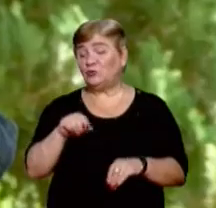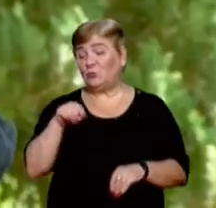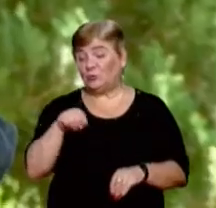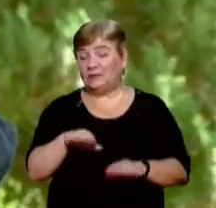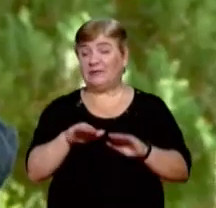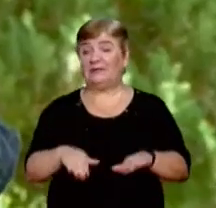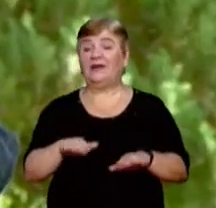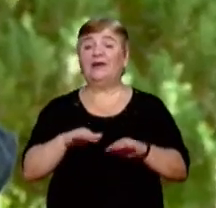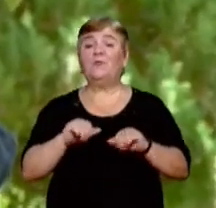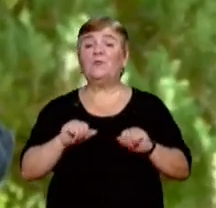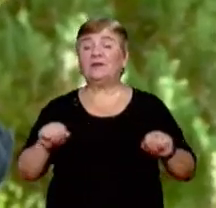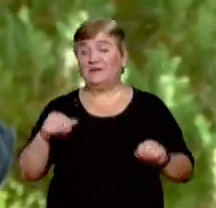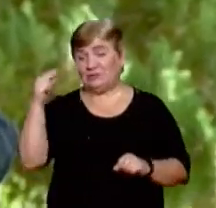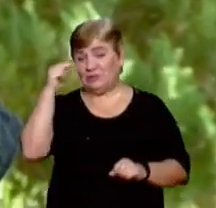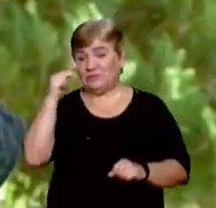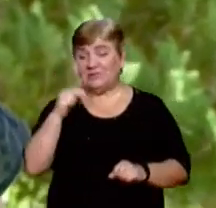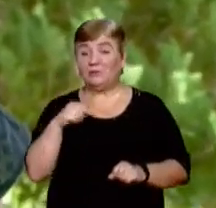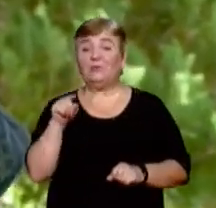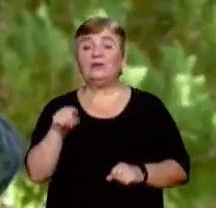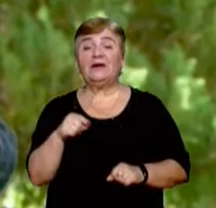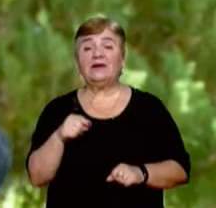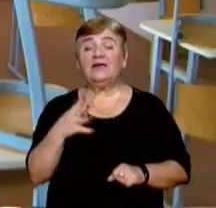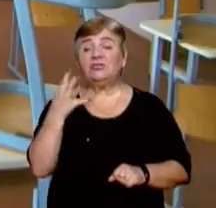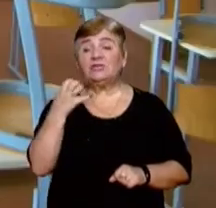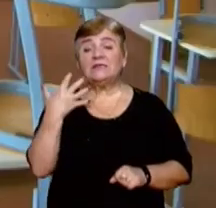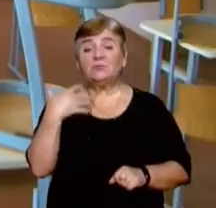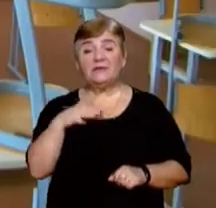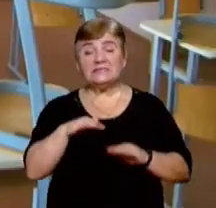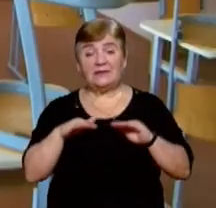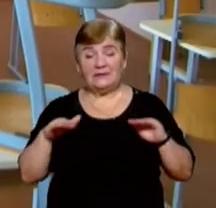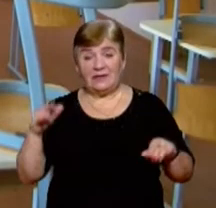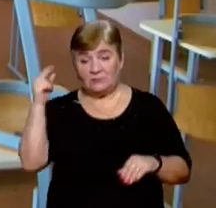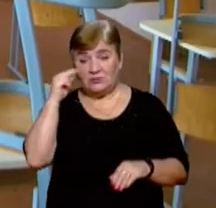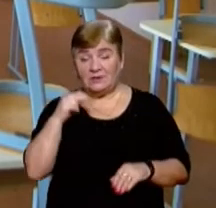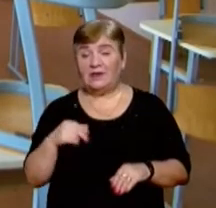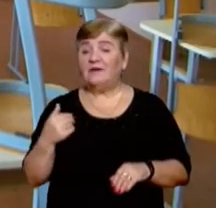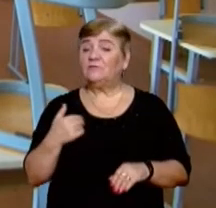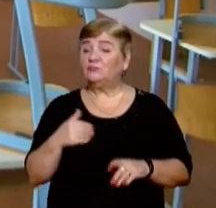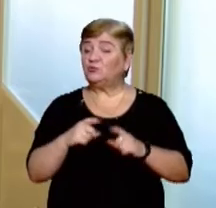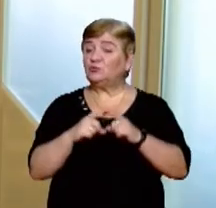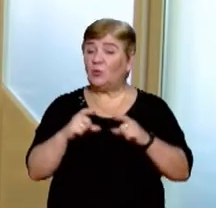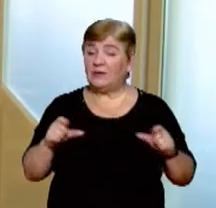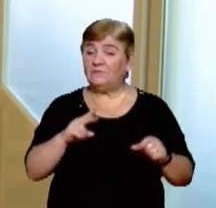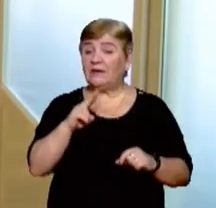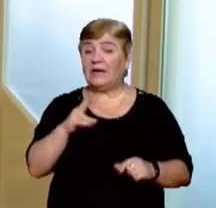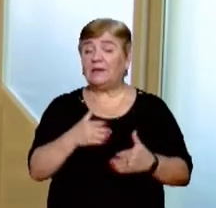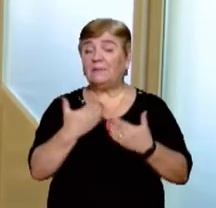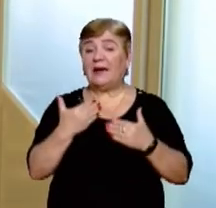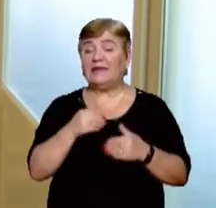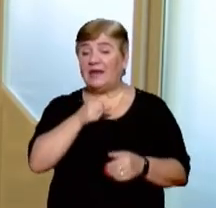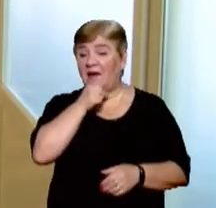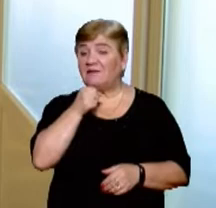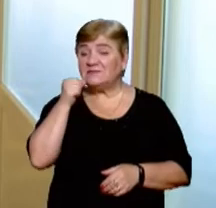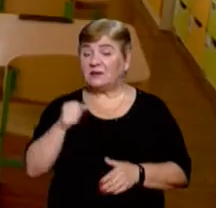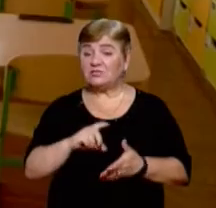навчатися. Віра Данко каже, у них навчаються 450 дітей. Це учні з семи сіл, школи яких не мають старших класів.